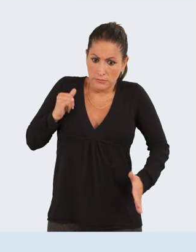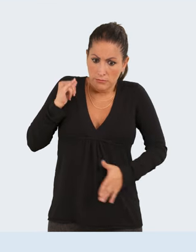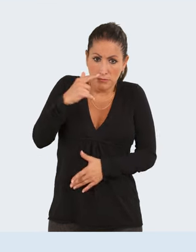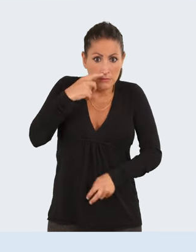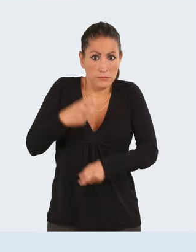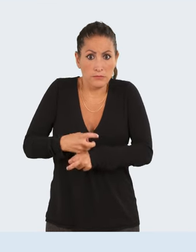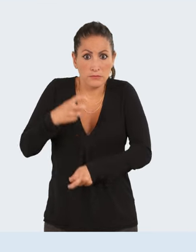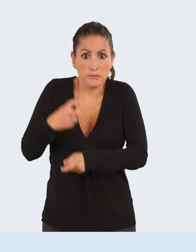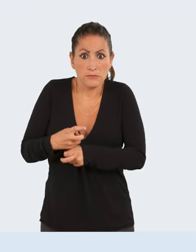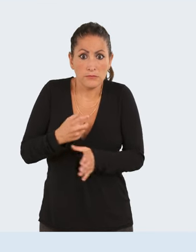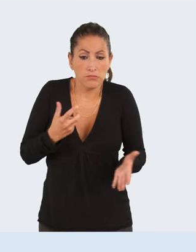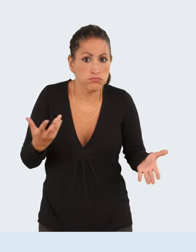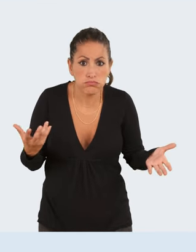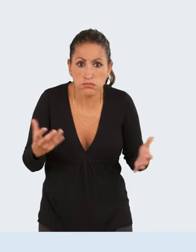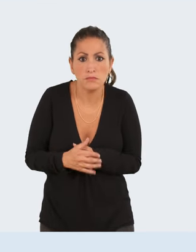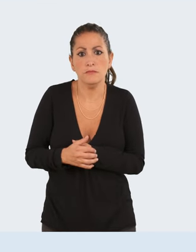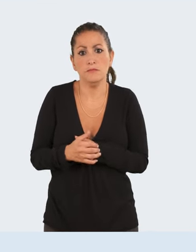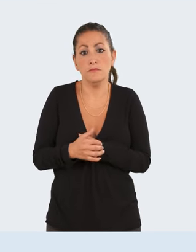rend la station debout difficile.